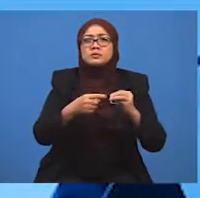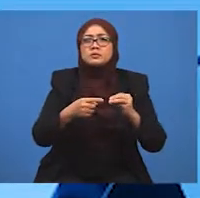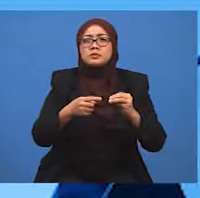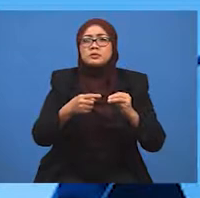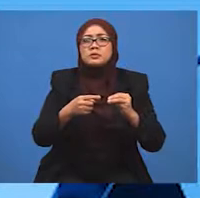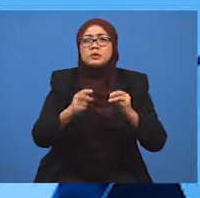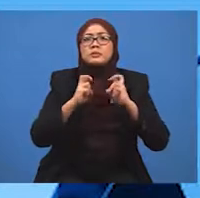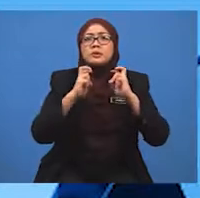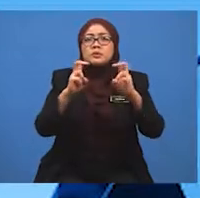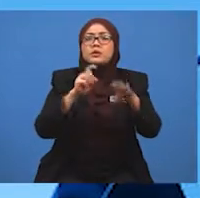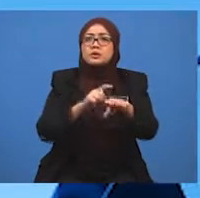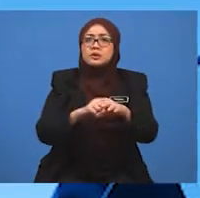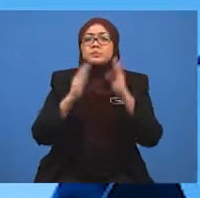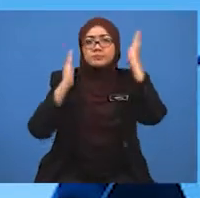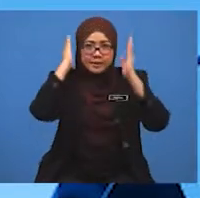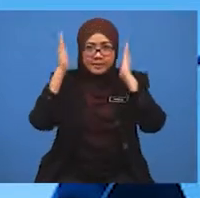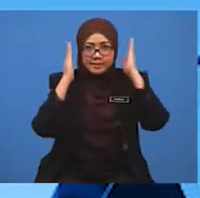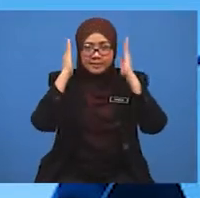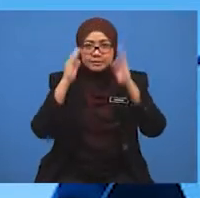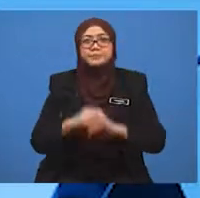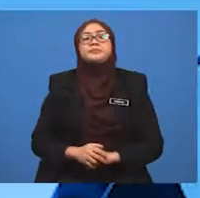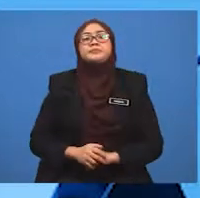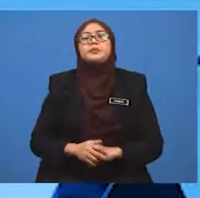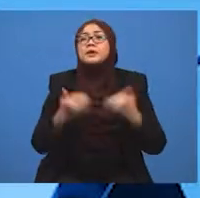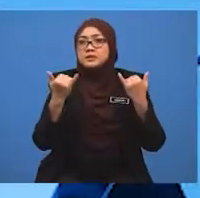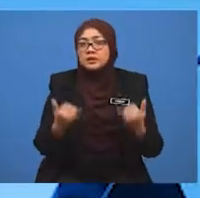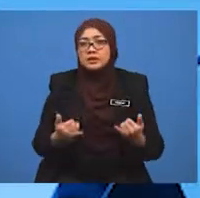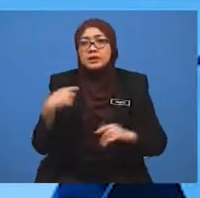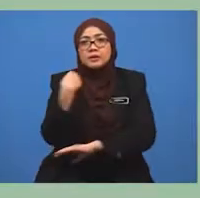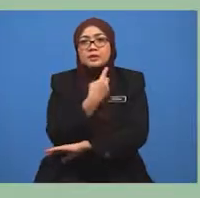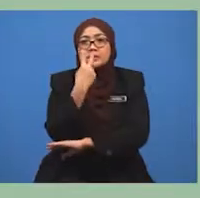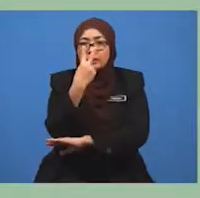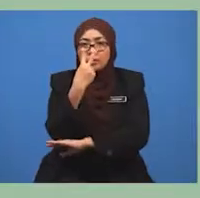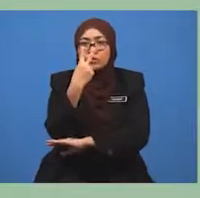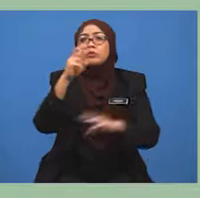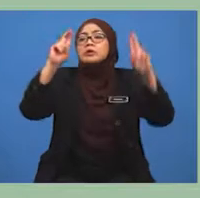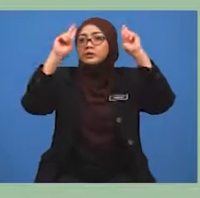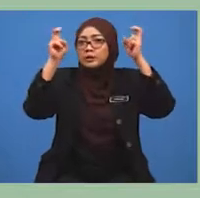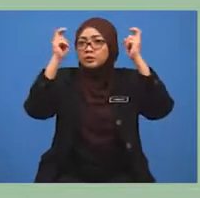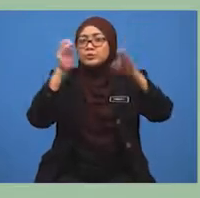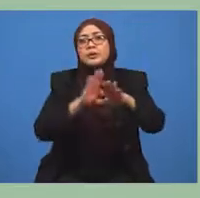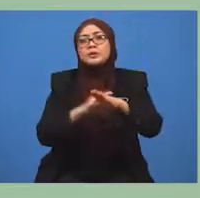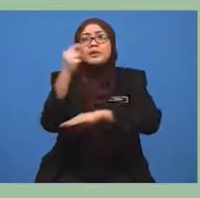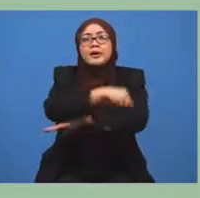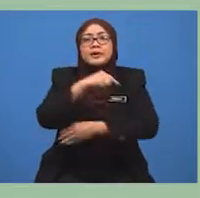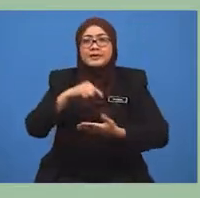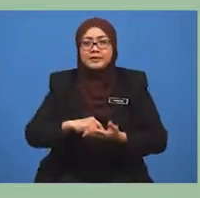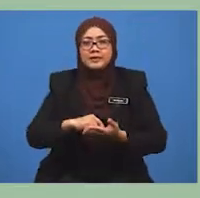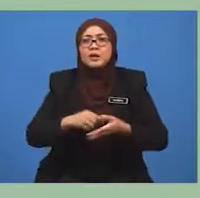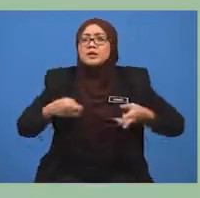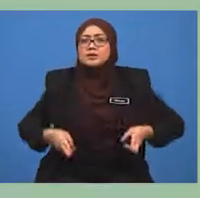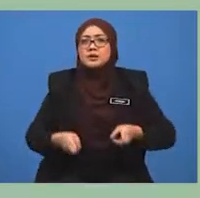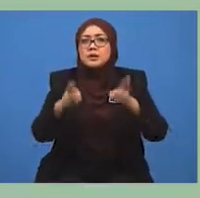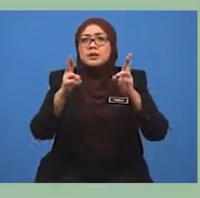-murid, sekarang kita lihat kepada topik pembelajaran kita pada hari ini, iaitu jaringan